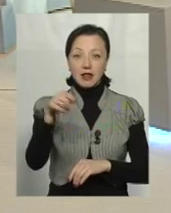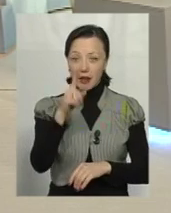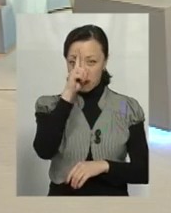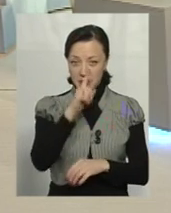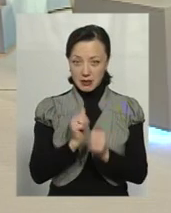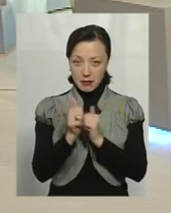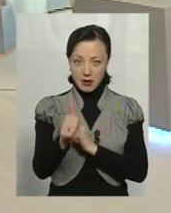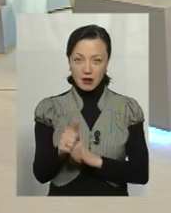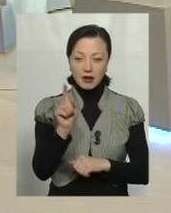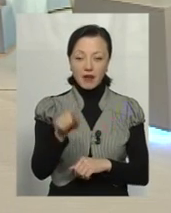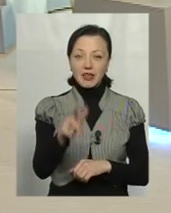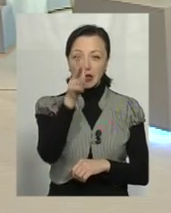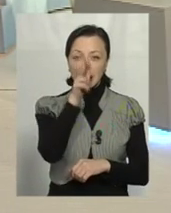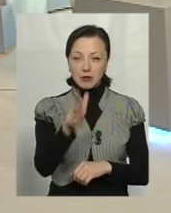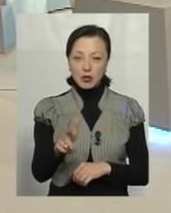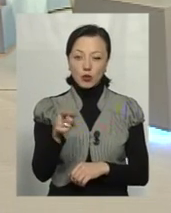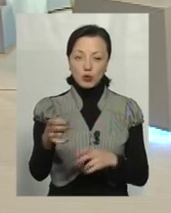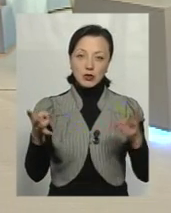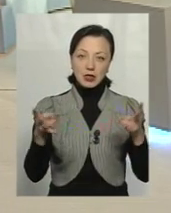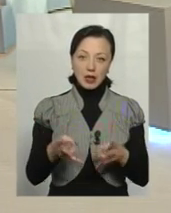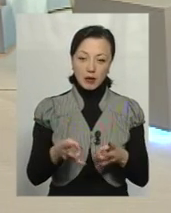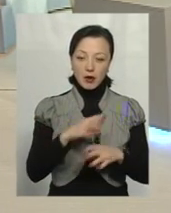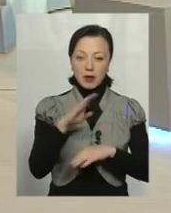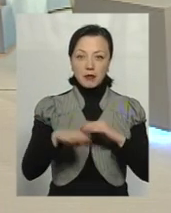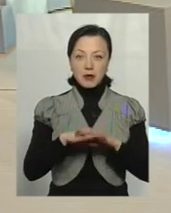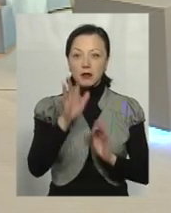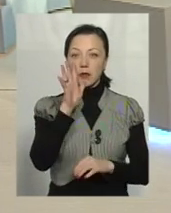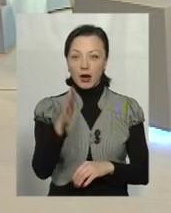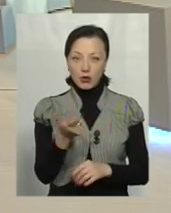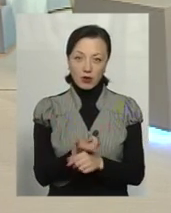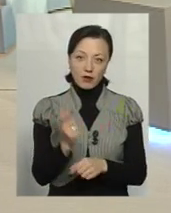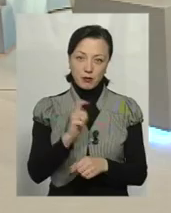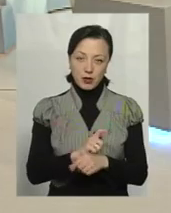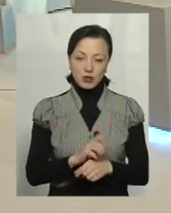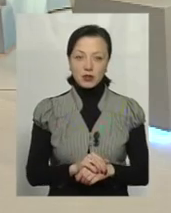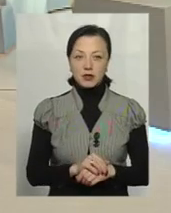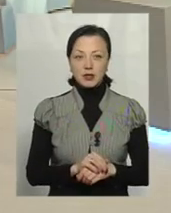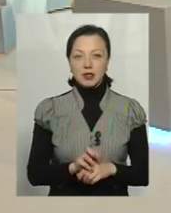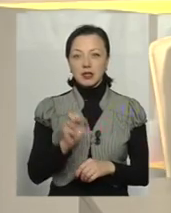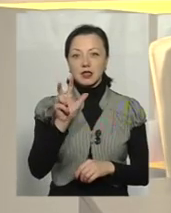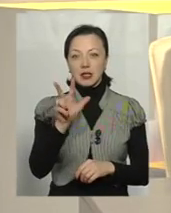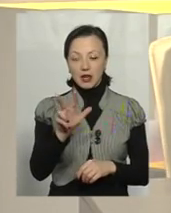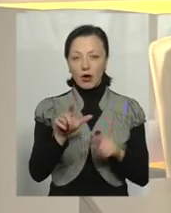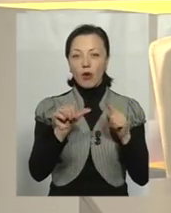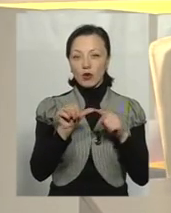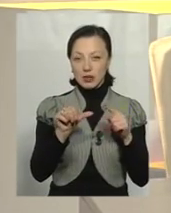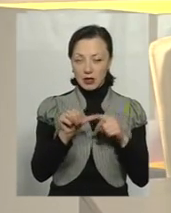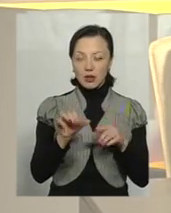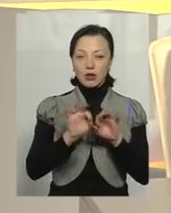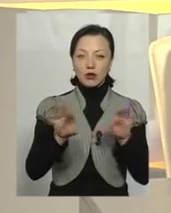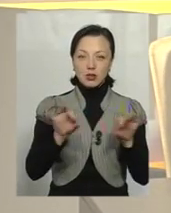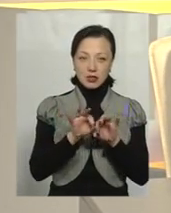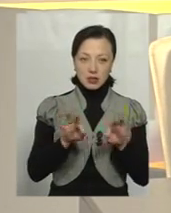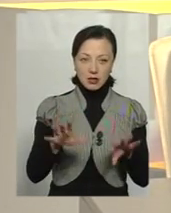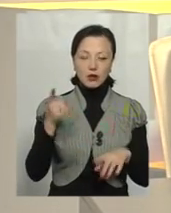нас, навіть на квартал, а йому треба від 5 років і більше. Три основних кити. Один